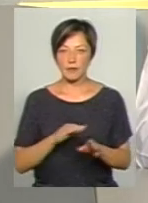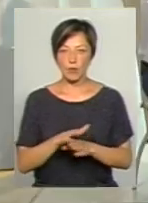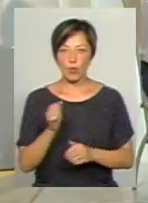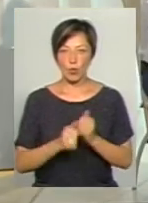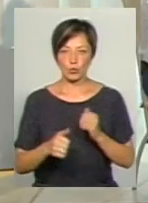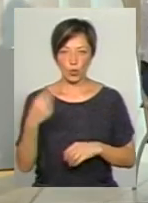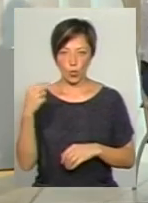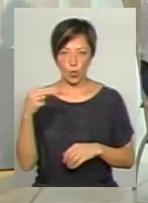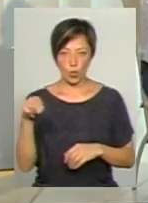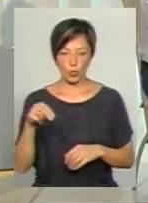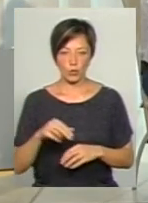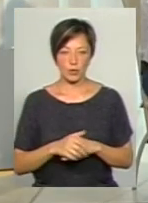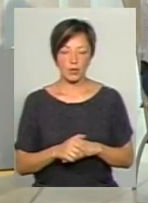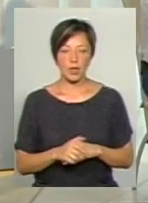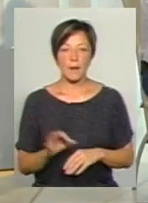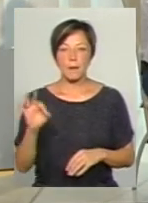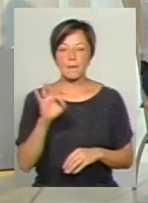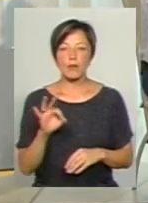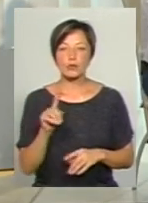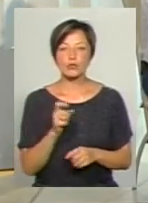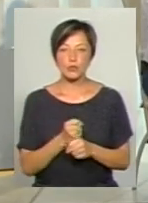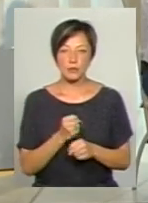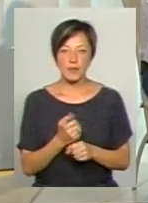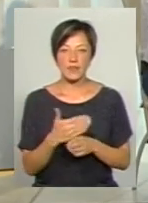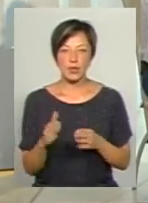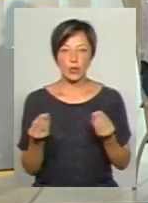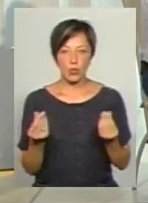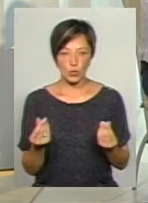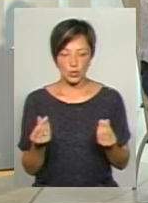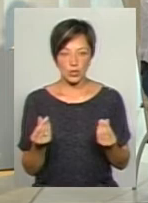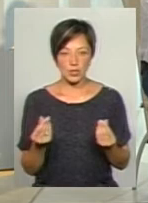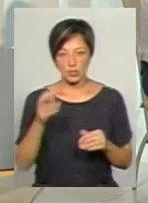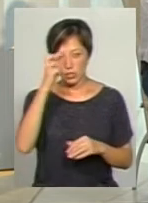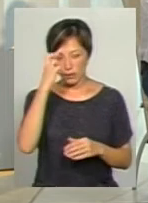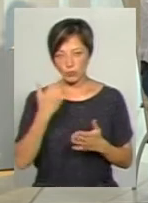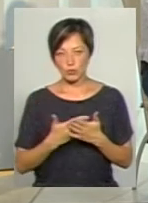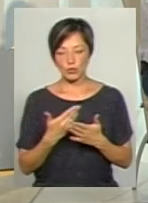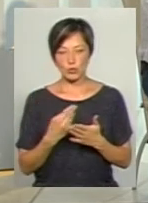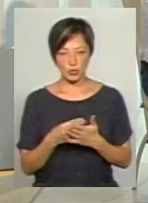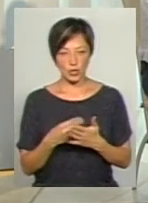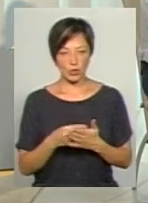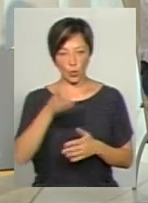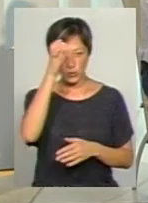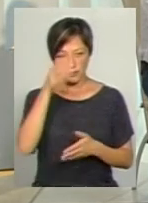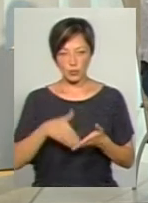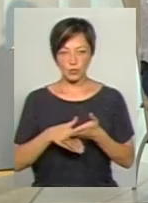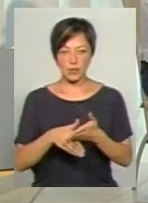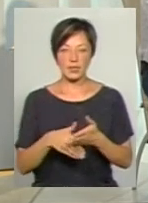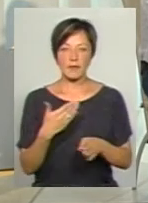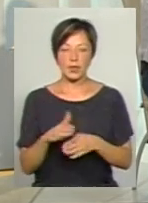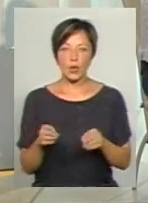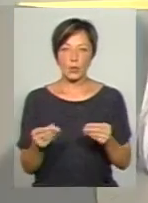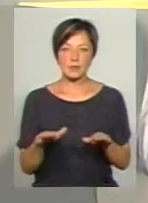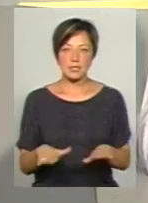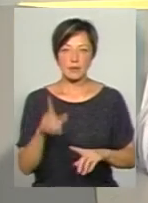кожного уроку. Стосовно того, що робиться, виділені кошти з державного бюджету освітньої субенції, виділені кошти місцевими